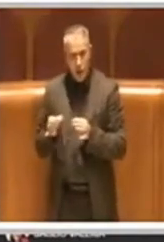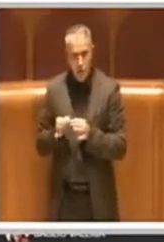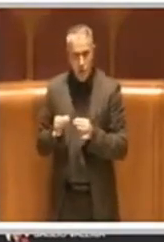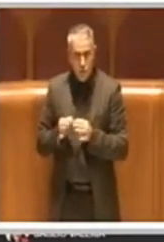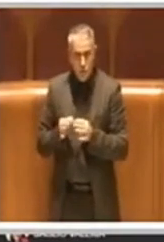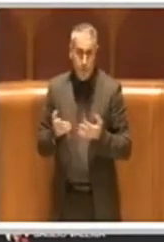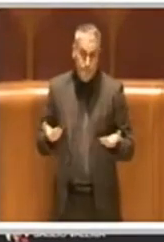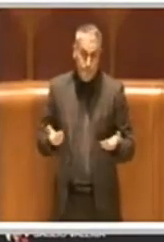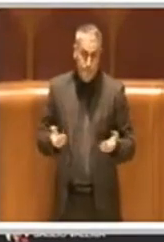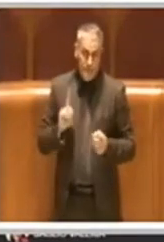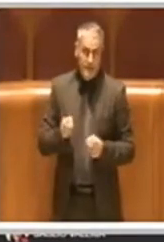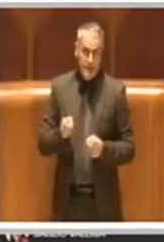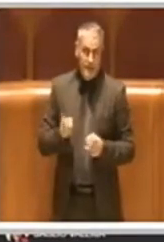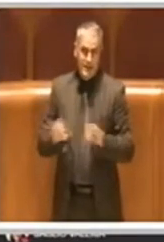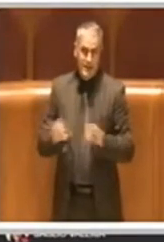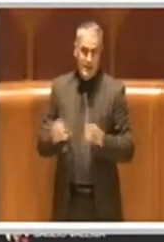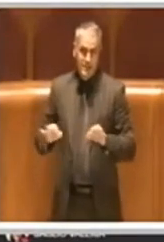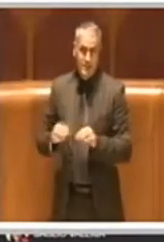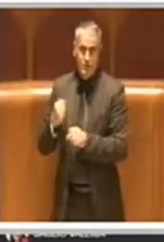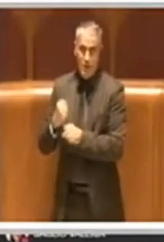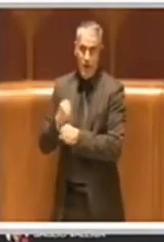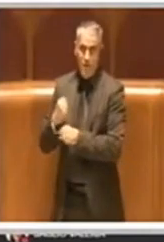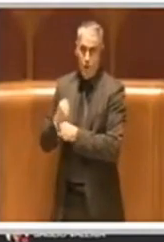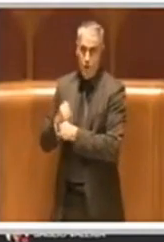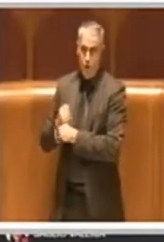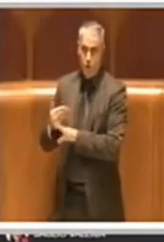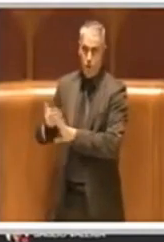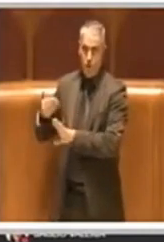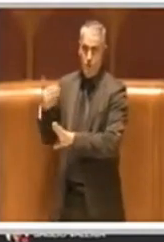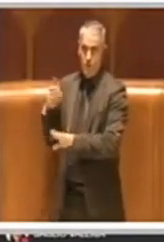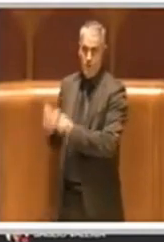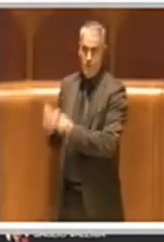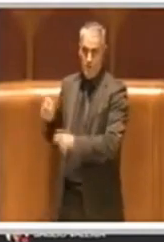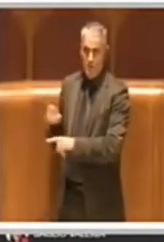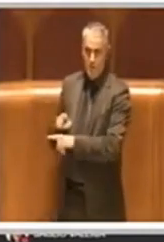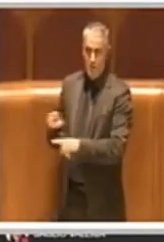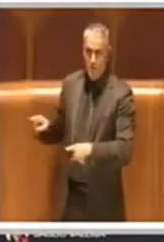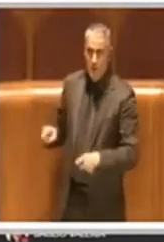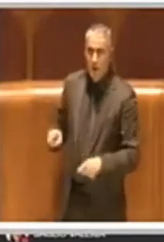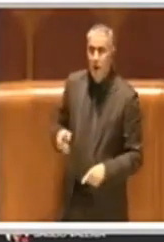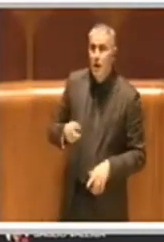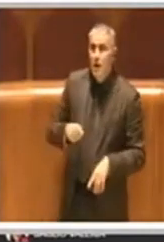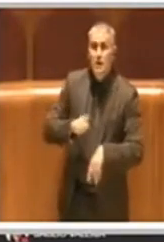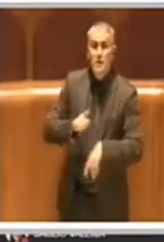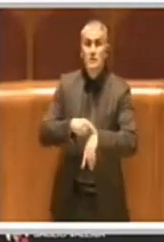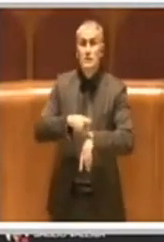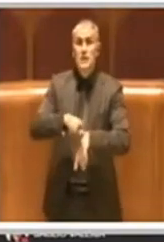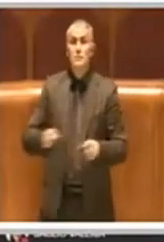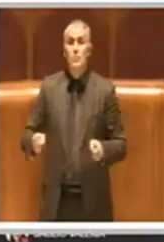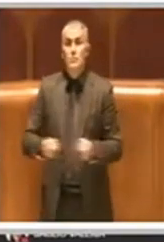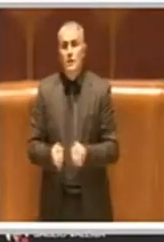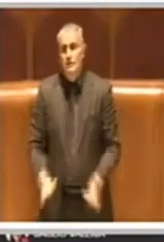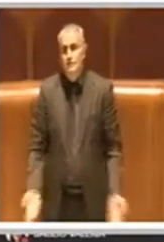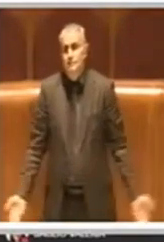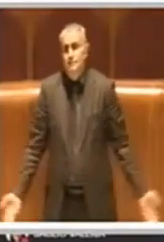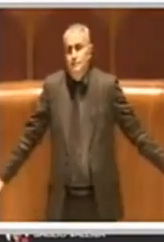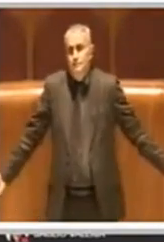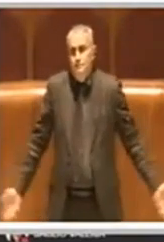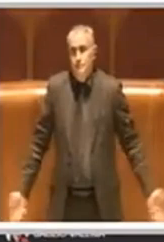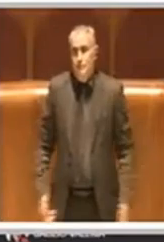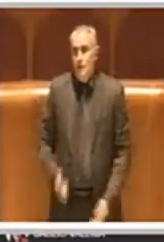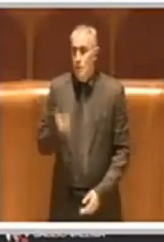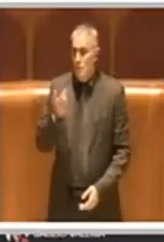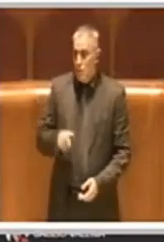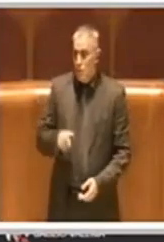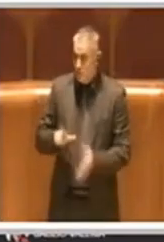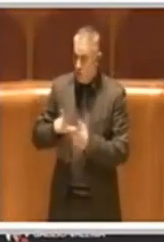direi che dovremmo rispettare anche chi ha lavorato prima di noi se abbiamo poco tempo non è certo perché questo tempo